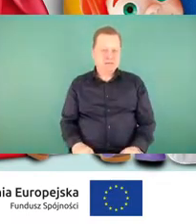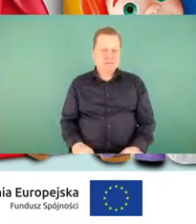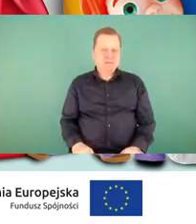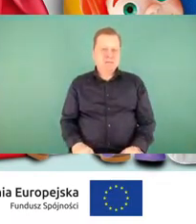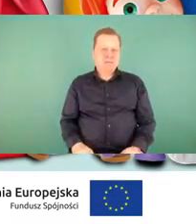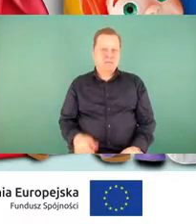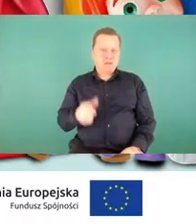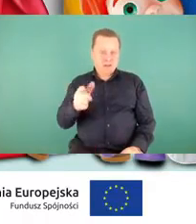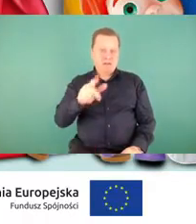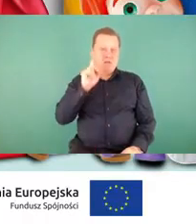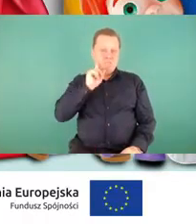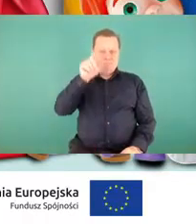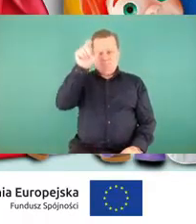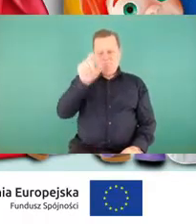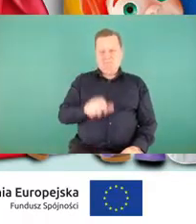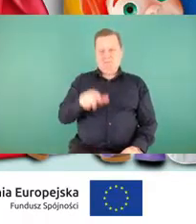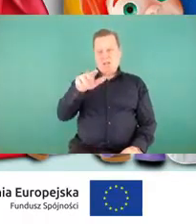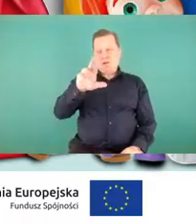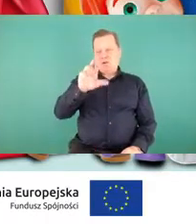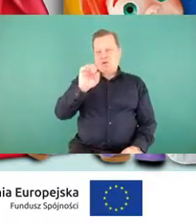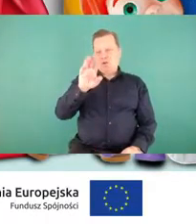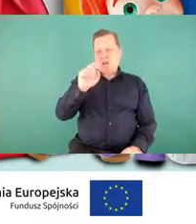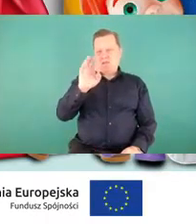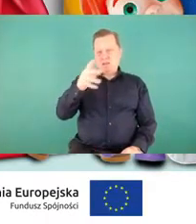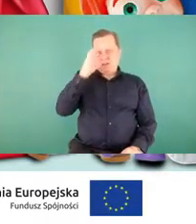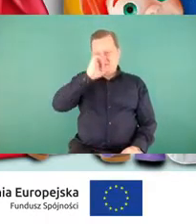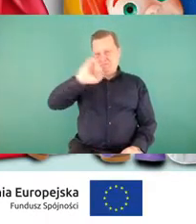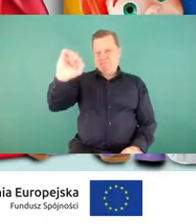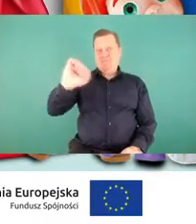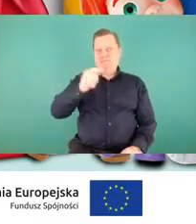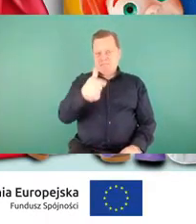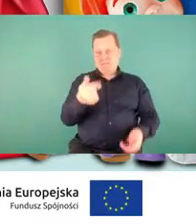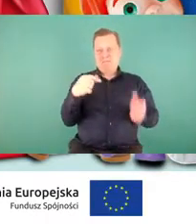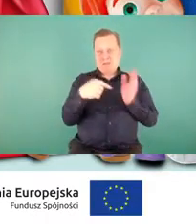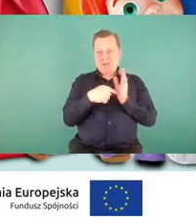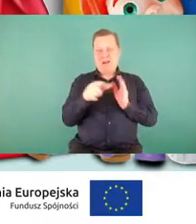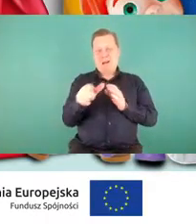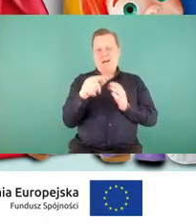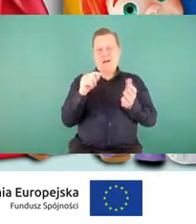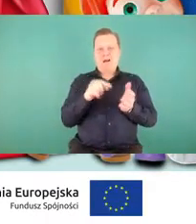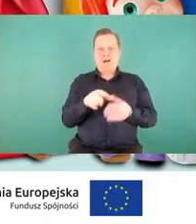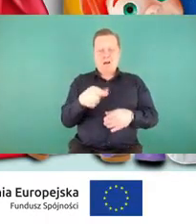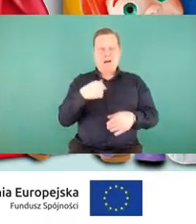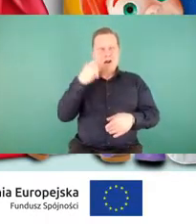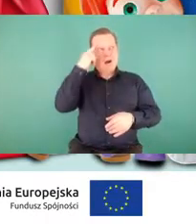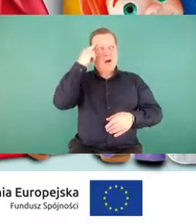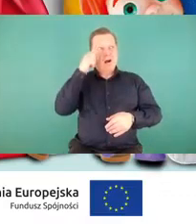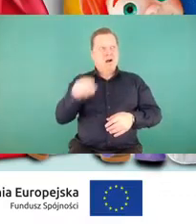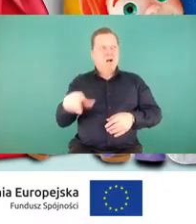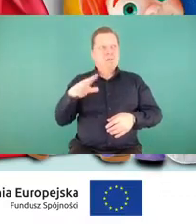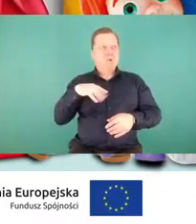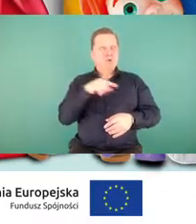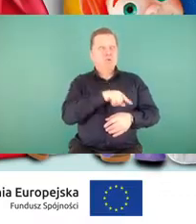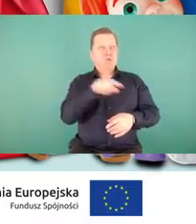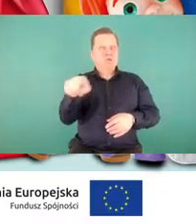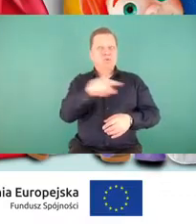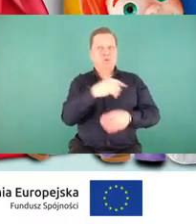rogatka, będzie taką informacją dla nich. A tutaj sobie przypominam właśnie,